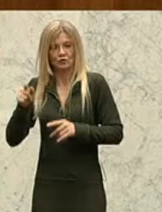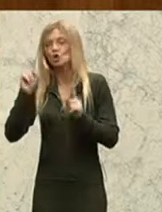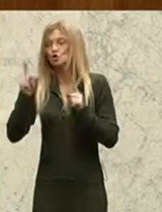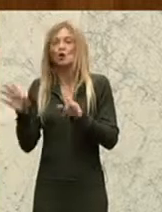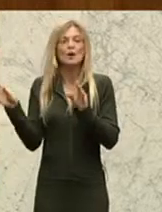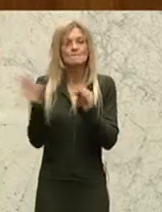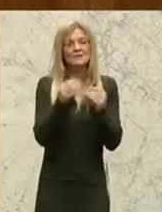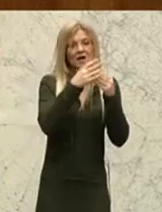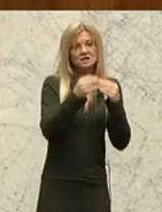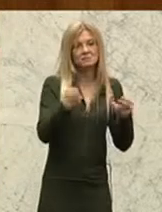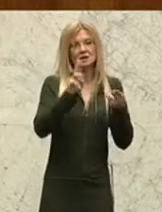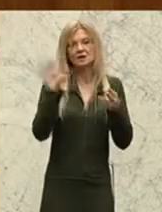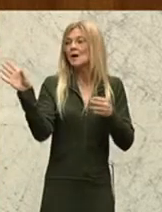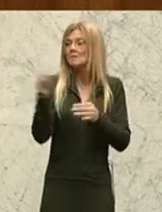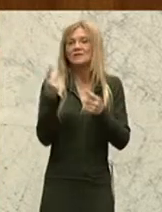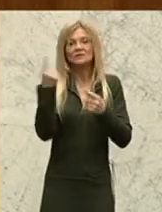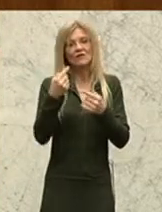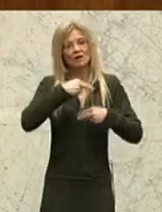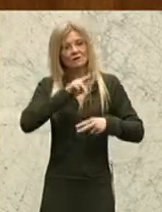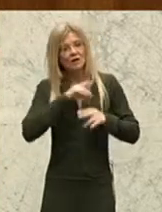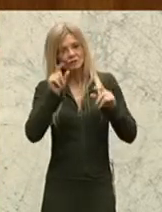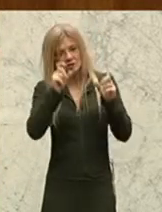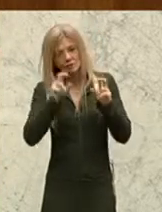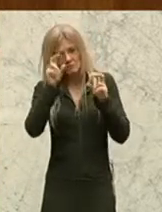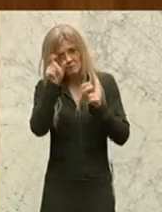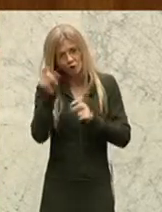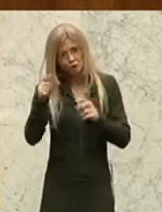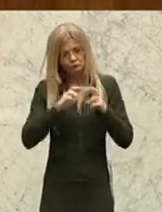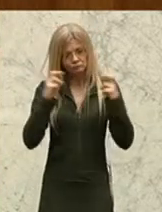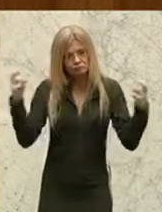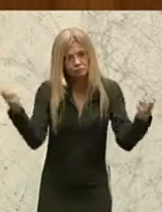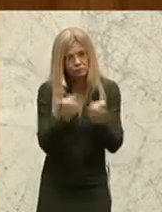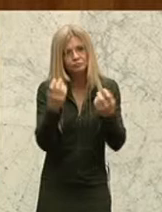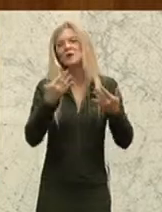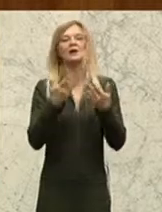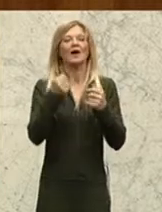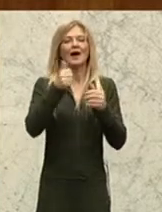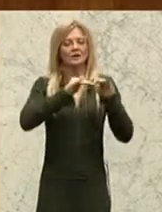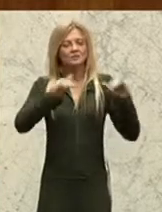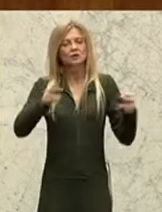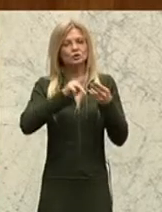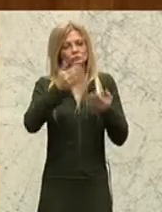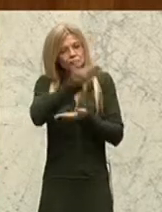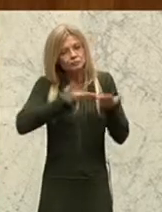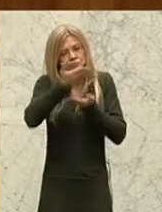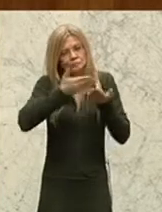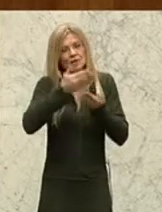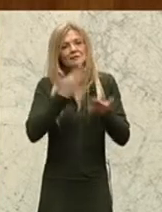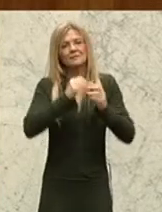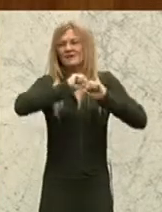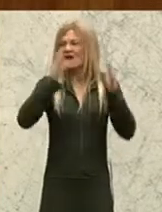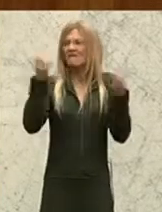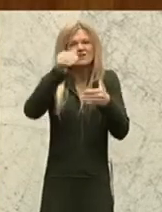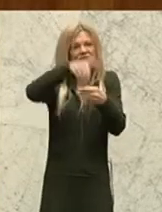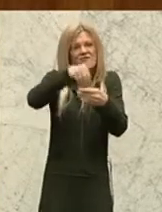den Stakeholdern an einen Tisch setzen müssen, damit endlich einmal Klarheit herrscht, was mit Glyphosat los ist.